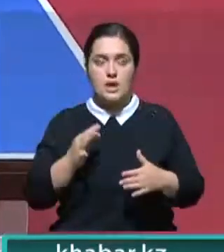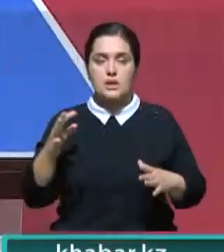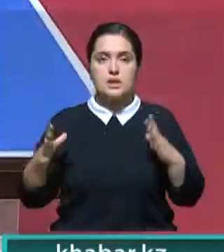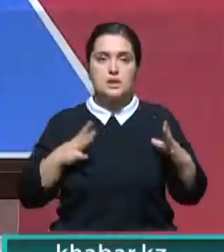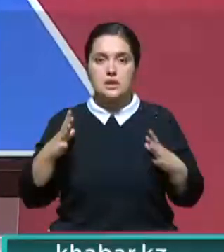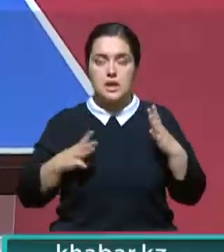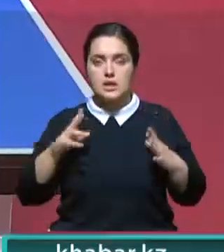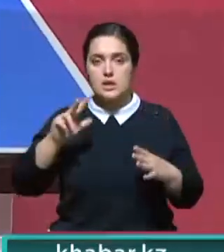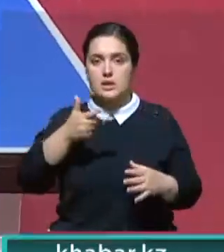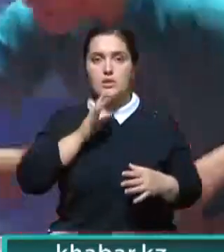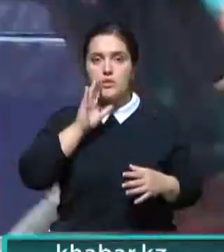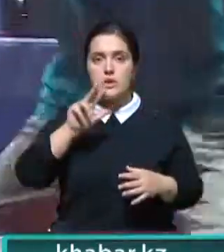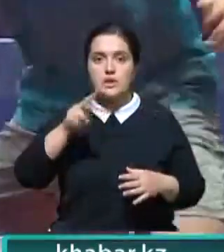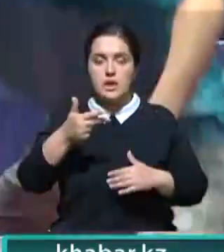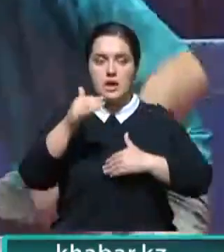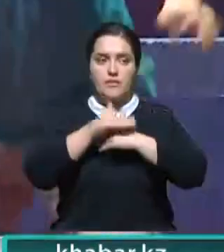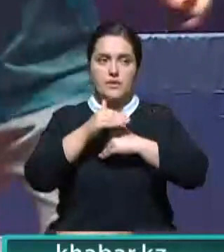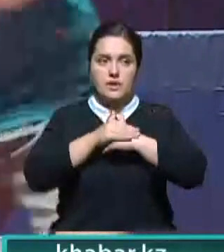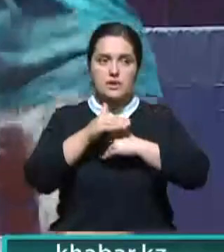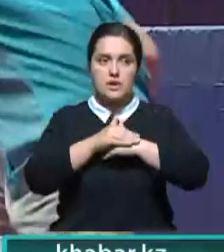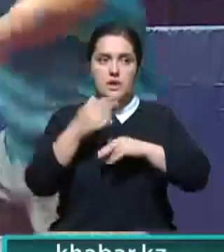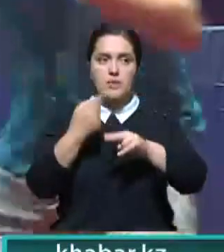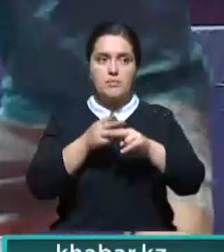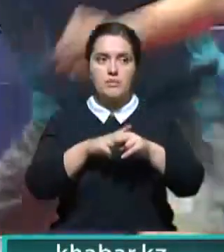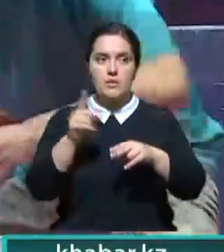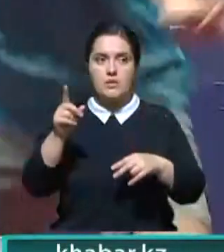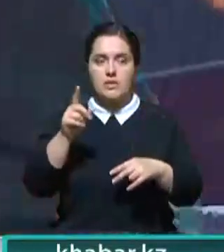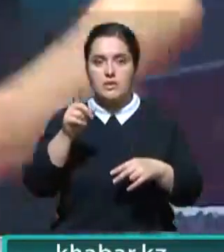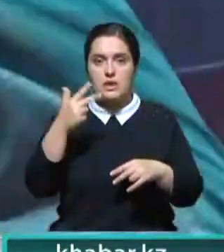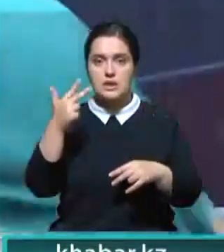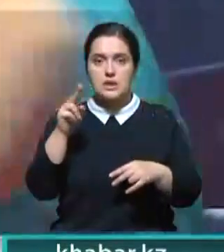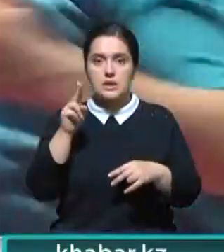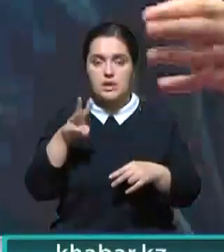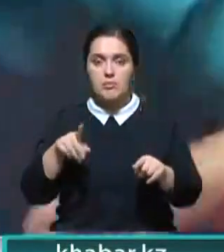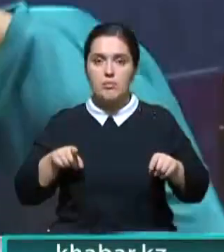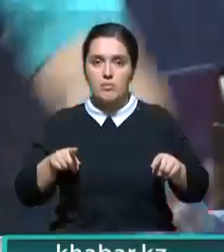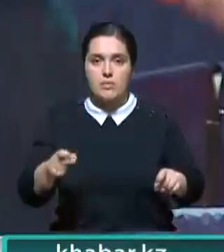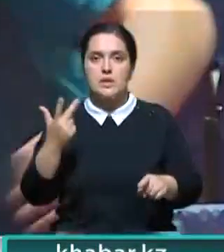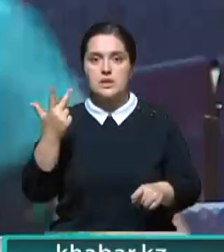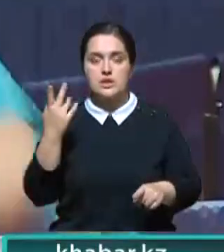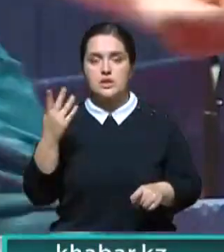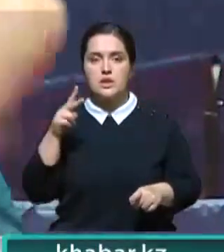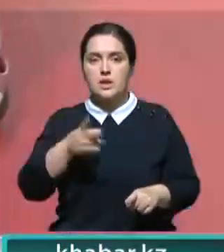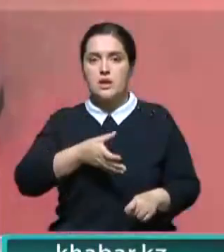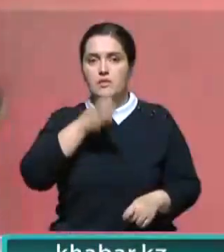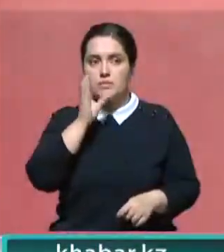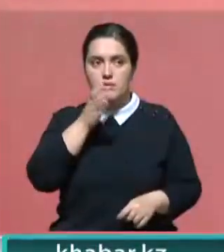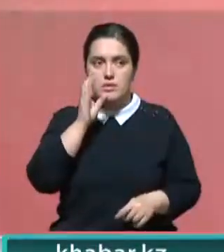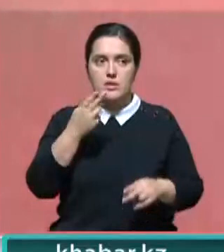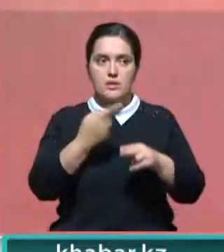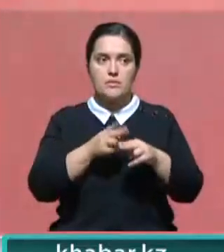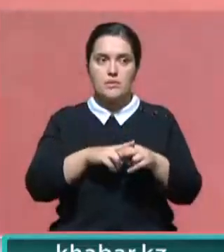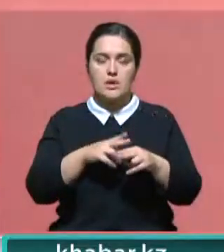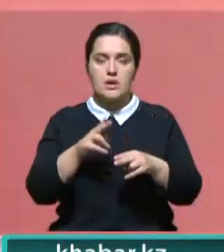занимают 3 часа утром и 3 вечером. За это время теннисист пробегает 30 километров, выпивает 3-4 литра воды, совершает огромное